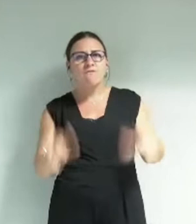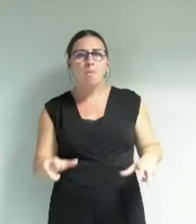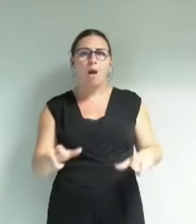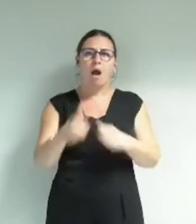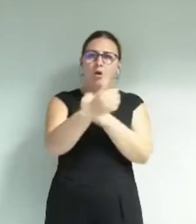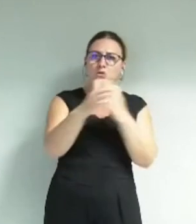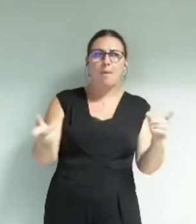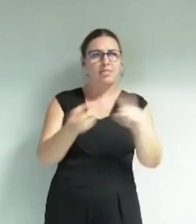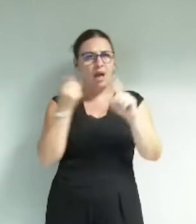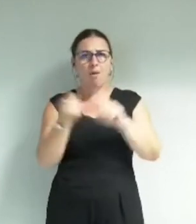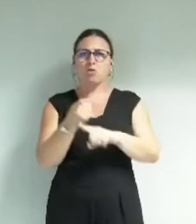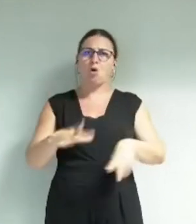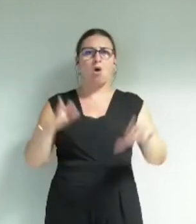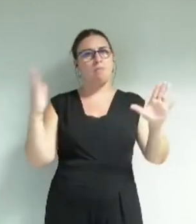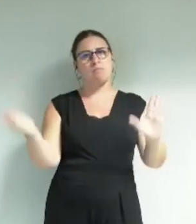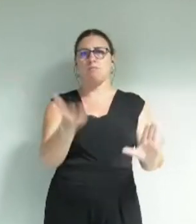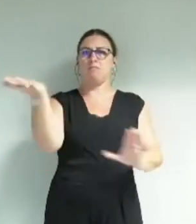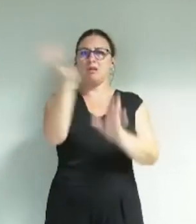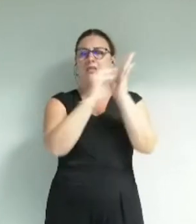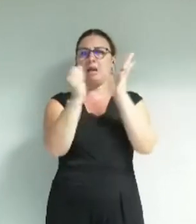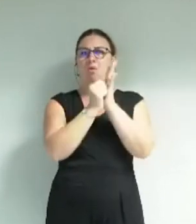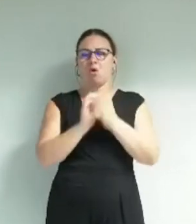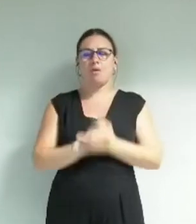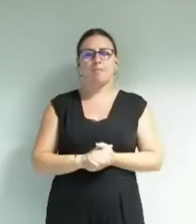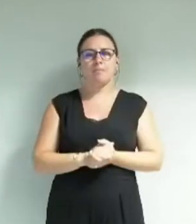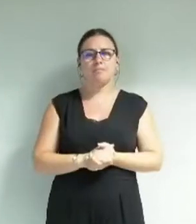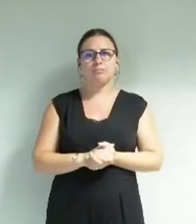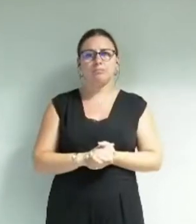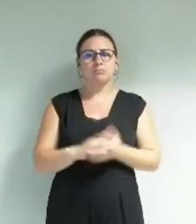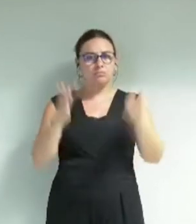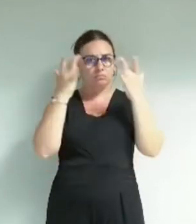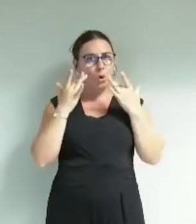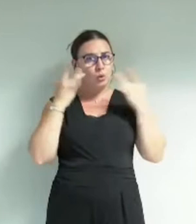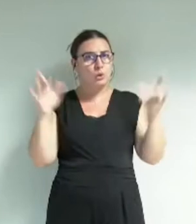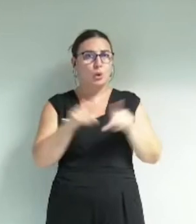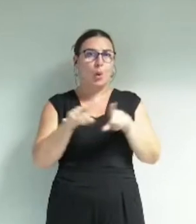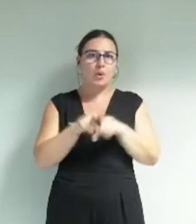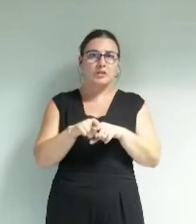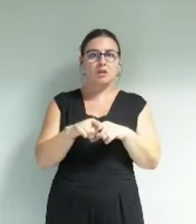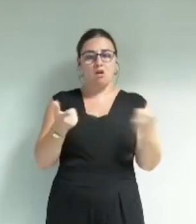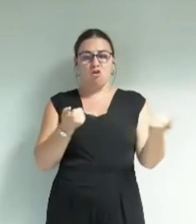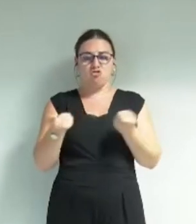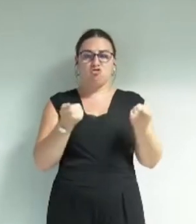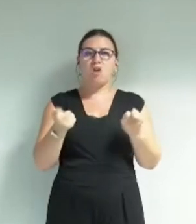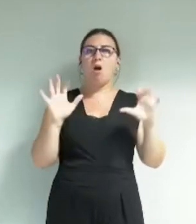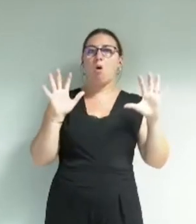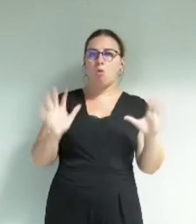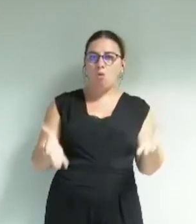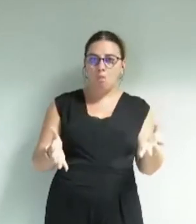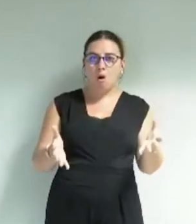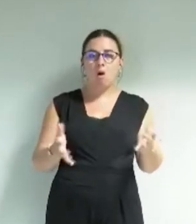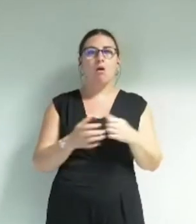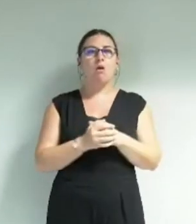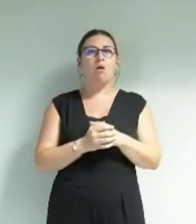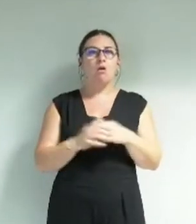domaine essentiel. Vous avez mis en œuvre une culture administrée par la suppression du tricycle